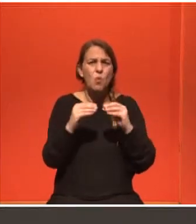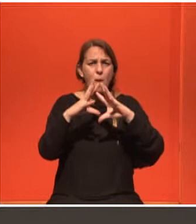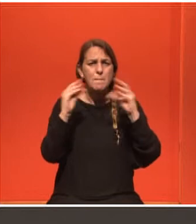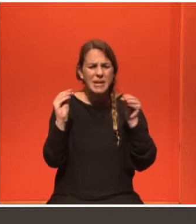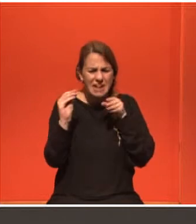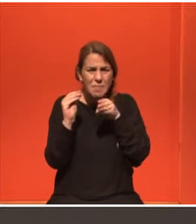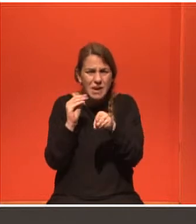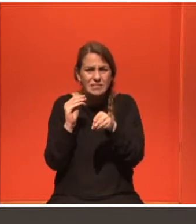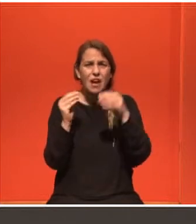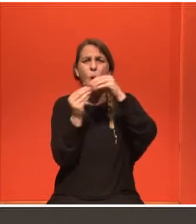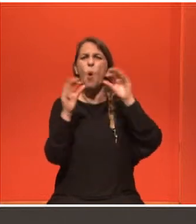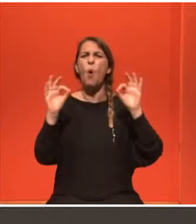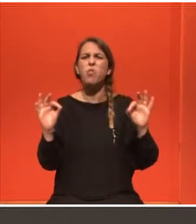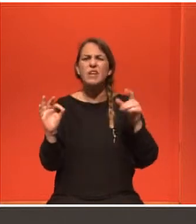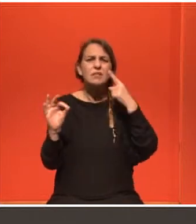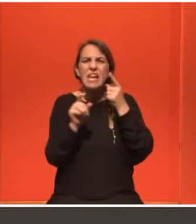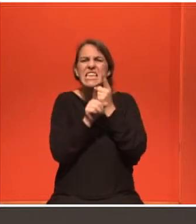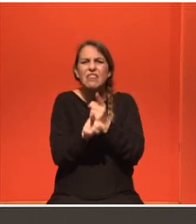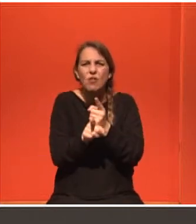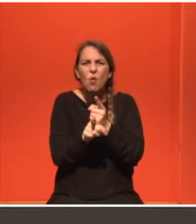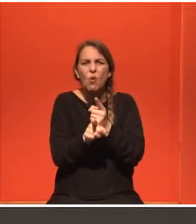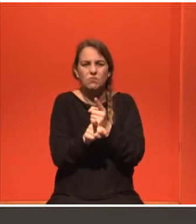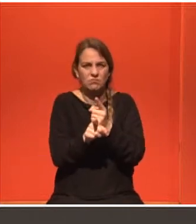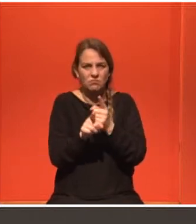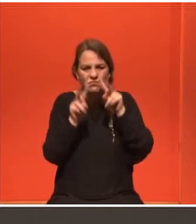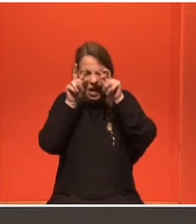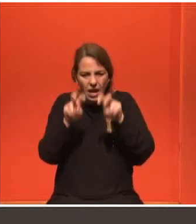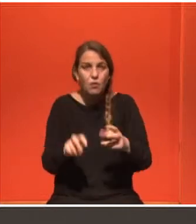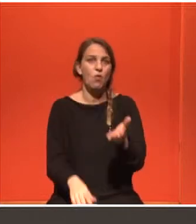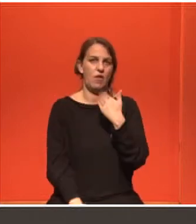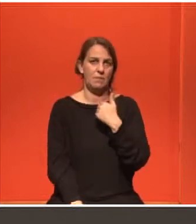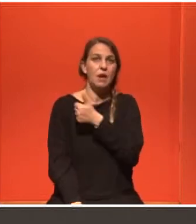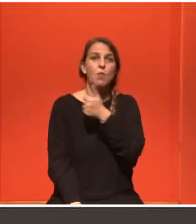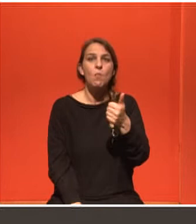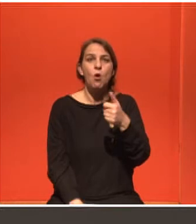οθικών. Όμως, μια γυναίκα πρέπει να βάλετε σε τεστ Παπα-Νικολάου.